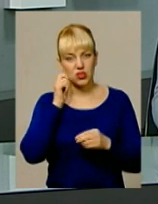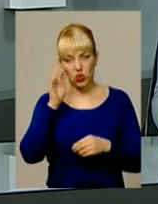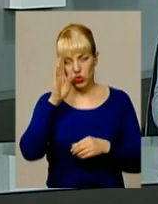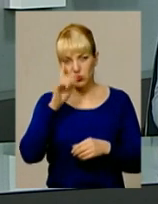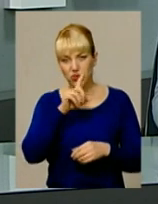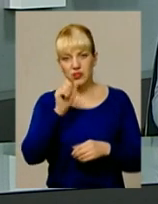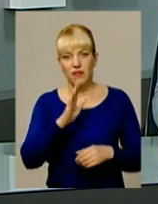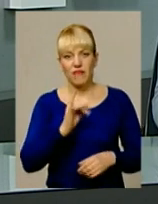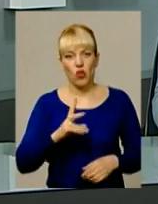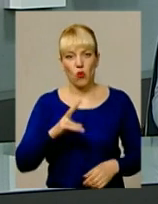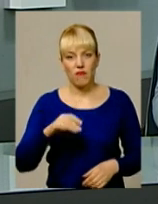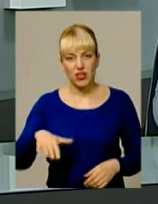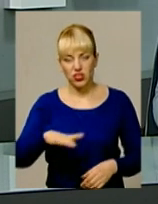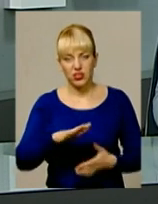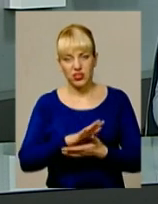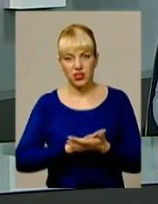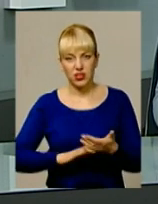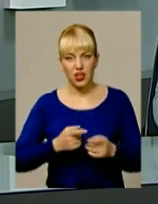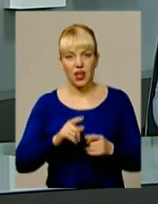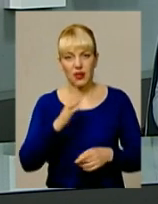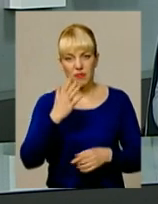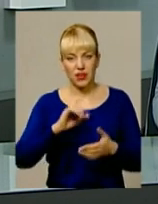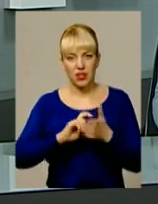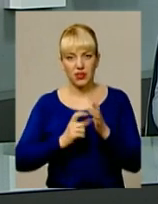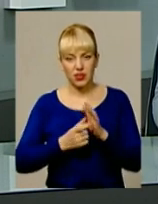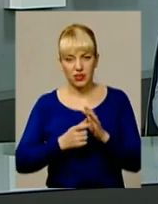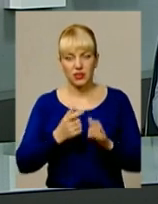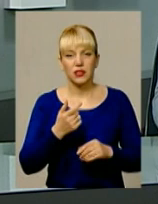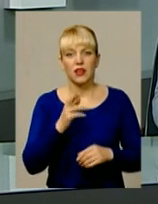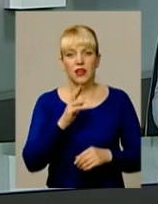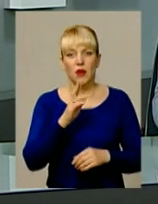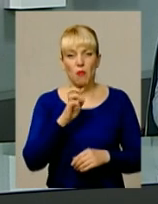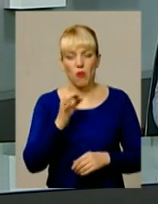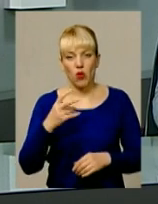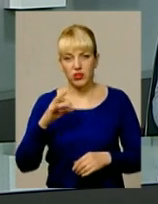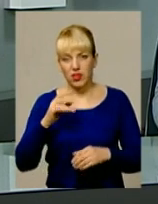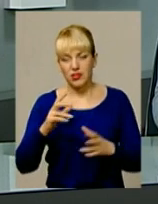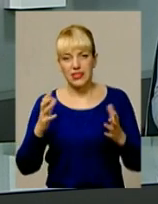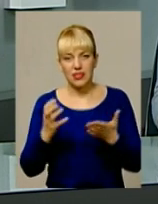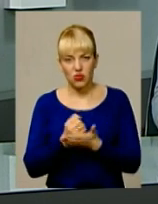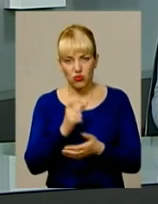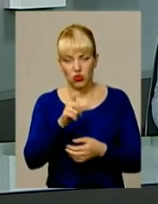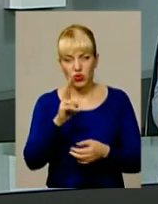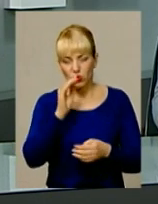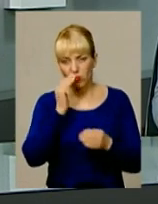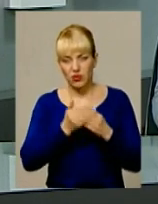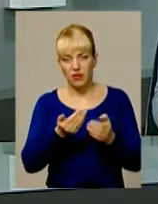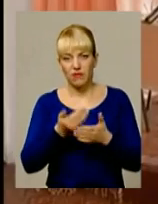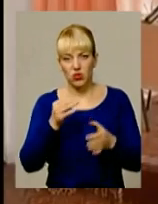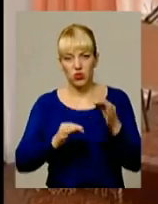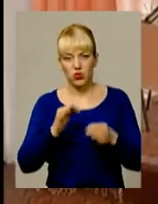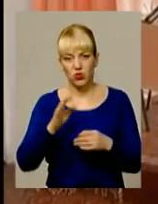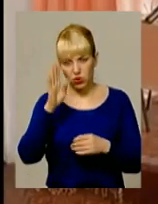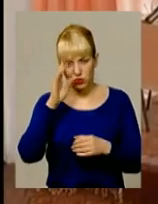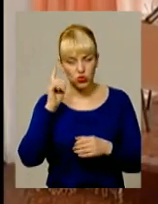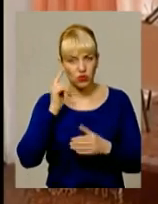Віньковеччини далі. П'ятикласник Богдан Березюк допоміг поліцейським затримати осіб, які переховувалися від суду. Хлопчик неодноразово чув від